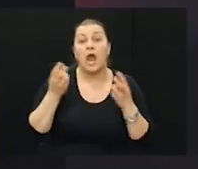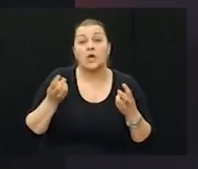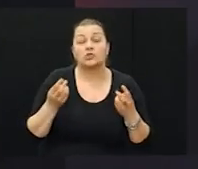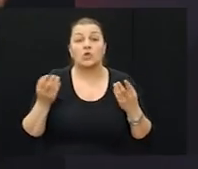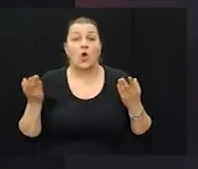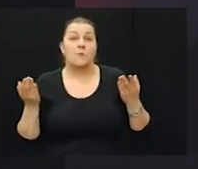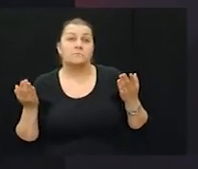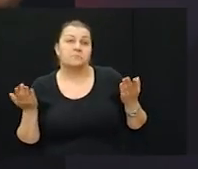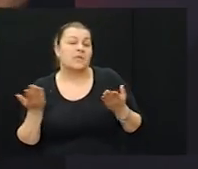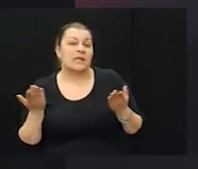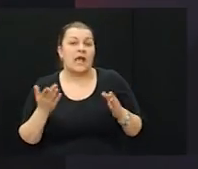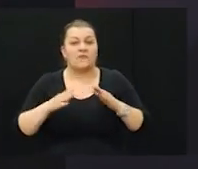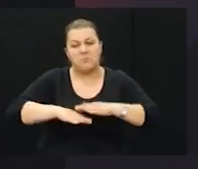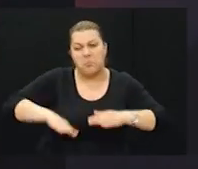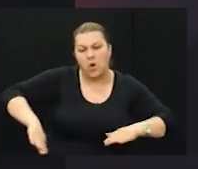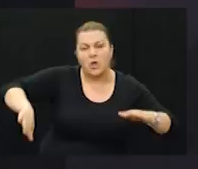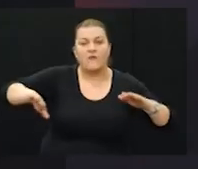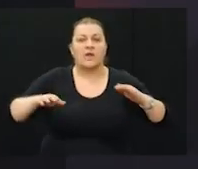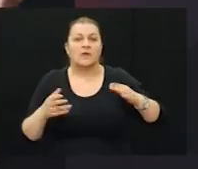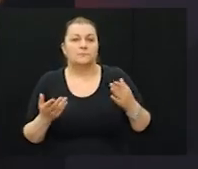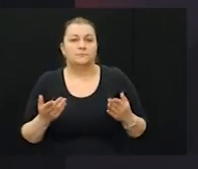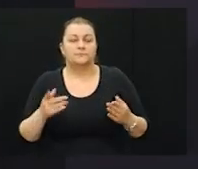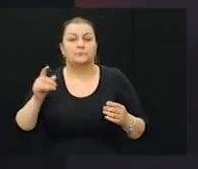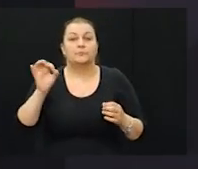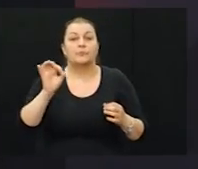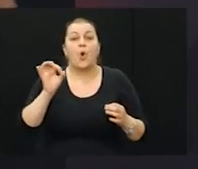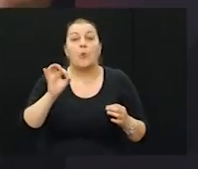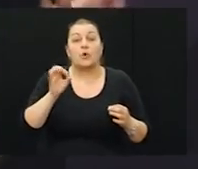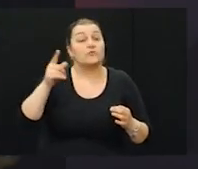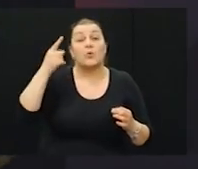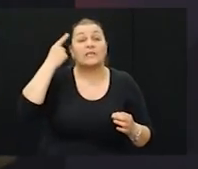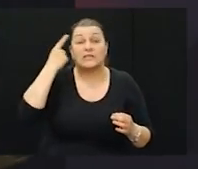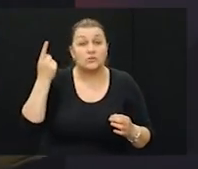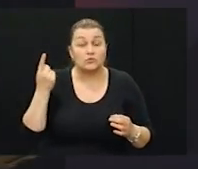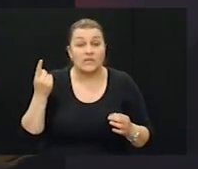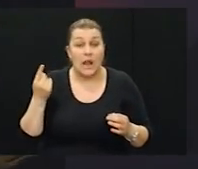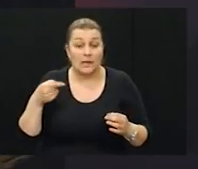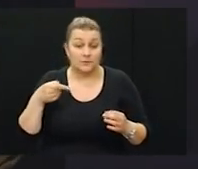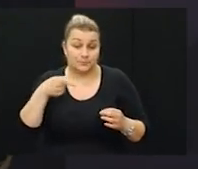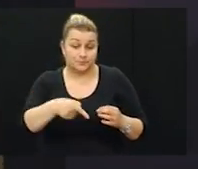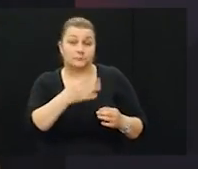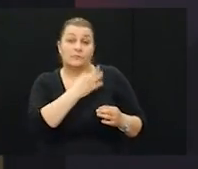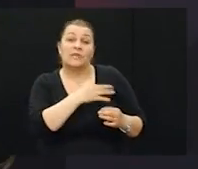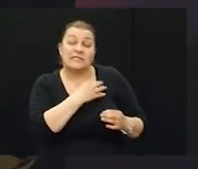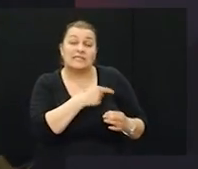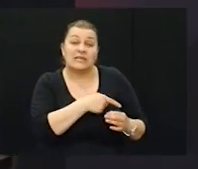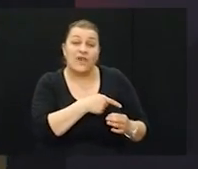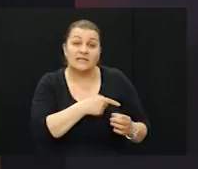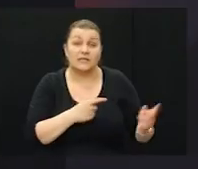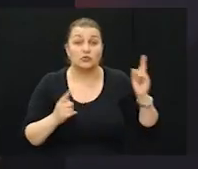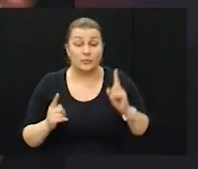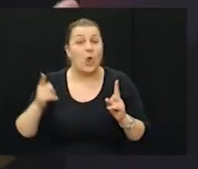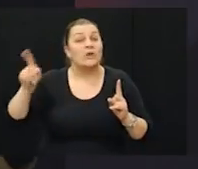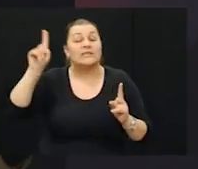onda je tražio i neke polove za hidrocentralnu, reverzibilnu u Obrovcu. Oni nisu ni znali, kasnije su ljudi iz Hrvatske elektroprivrede govori da je to i bilo.